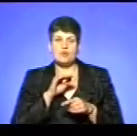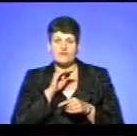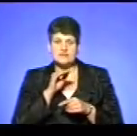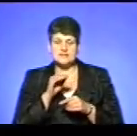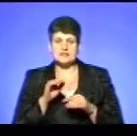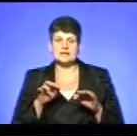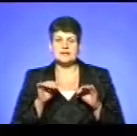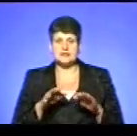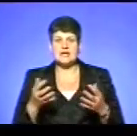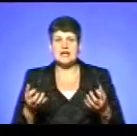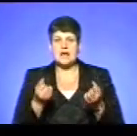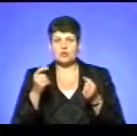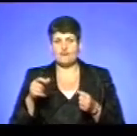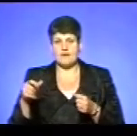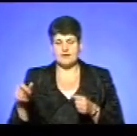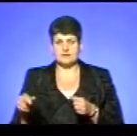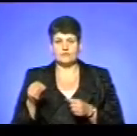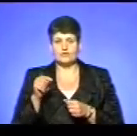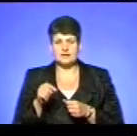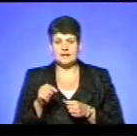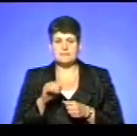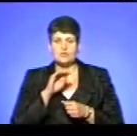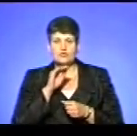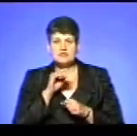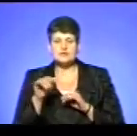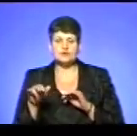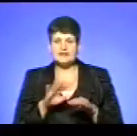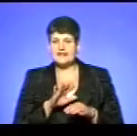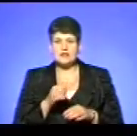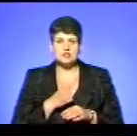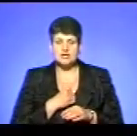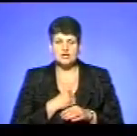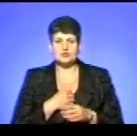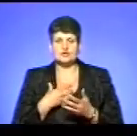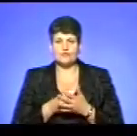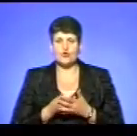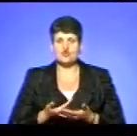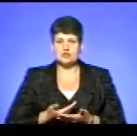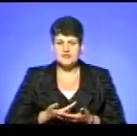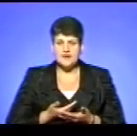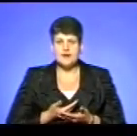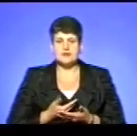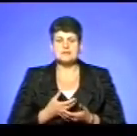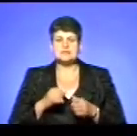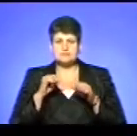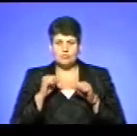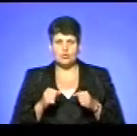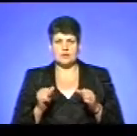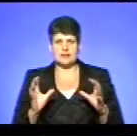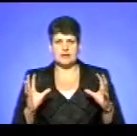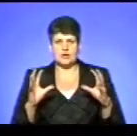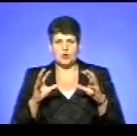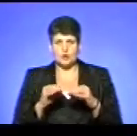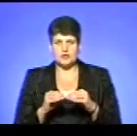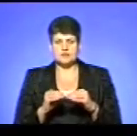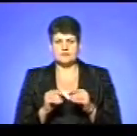Вони, скажімо так, професійно діючи, не жаліючи, не шкодуючи свого життя, все таки змогли локалізувати в